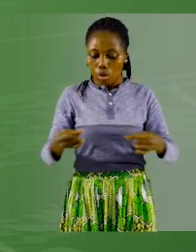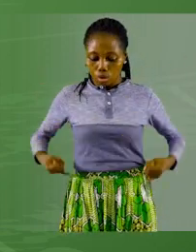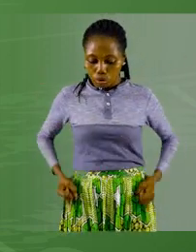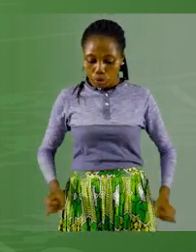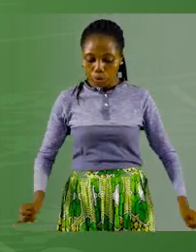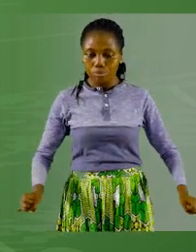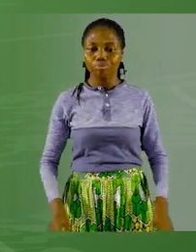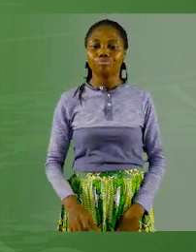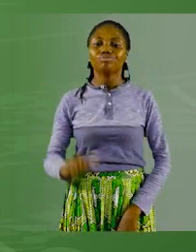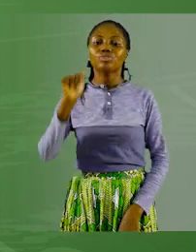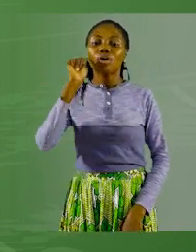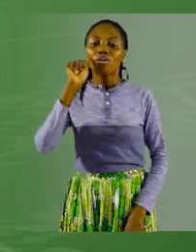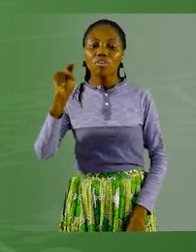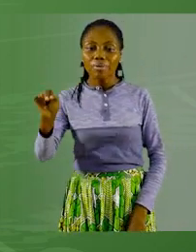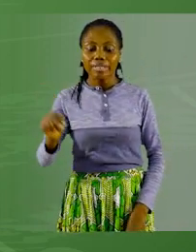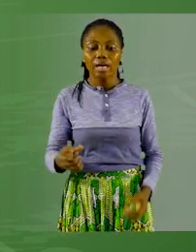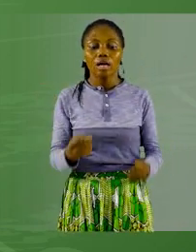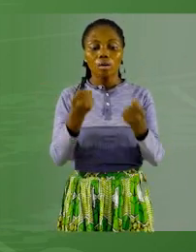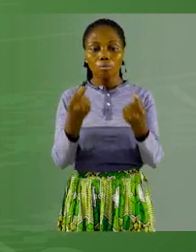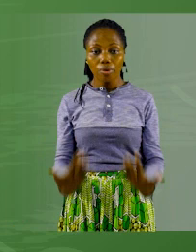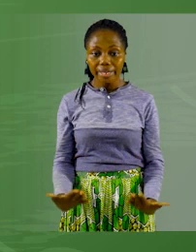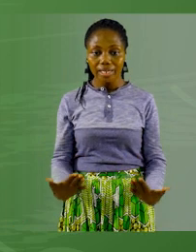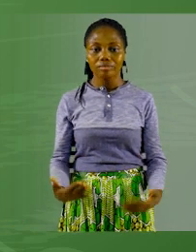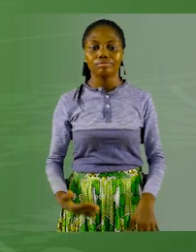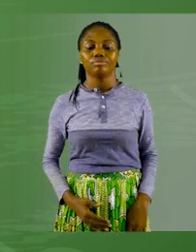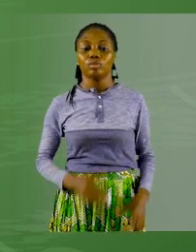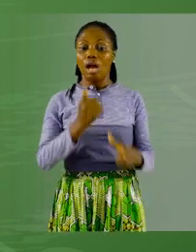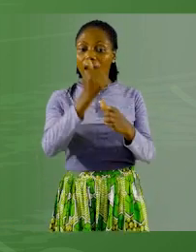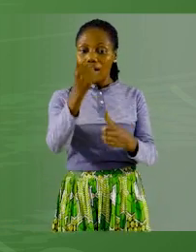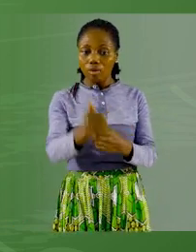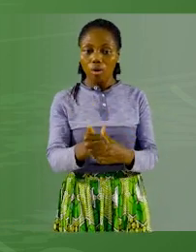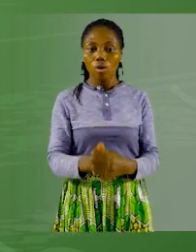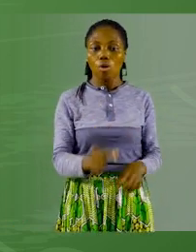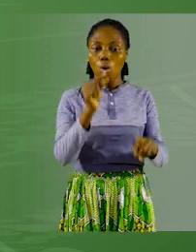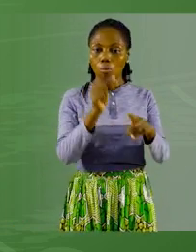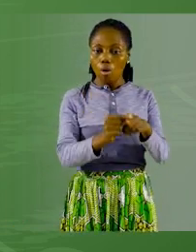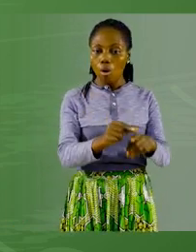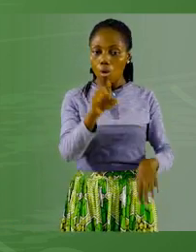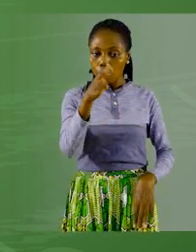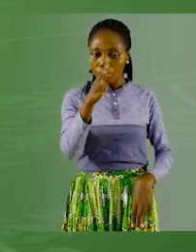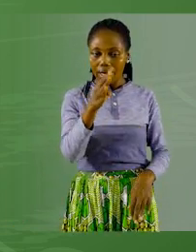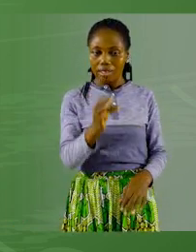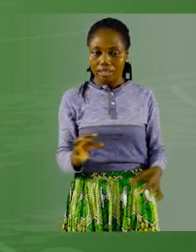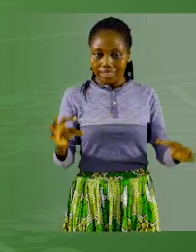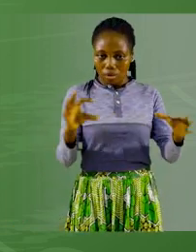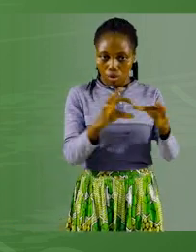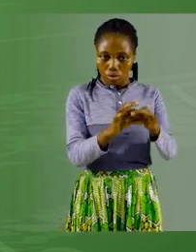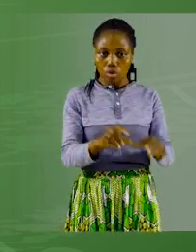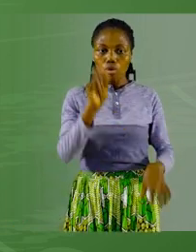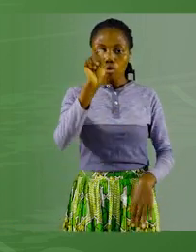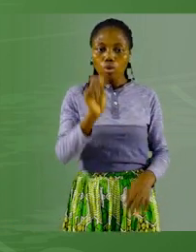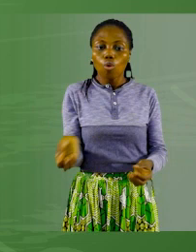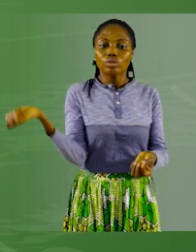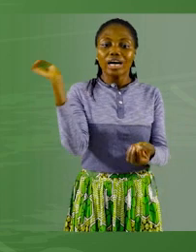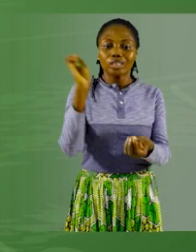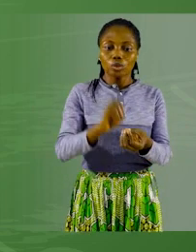Jupes étant un mot féminin pluriel, alors bleu s'accorde avec es